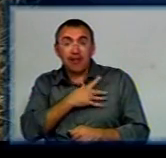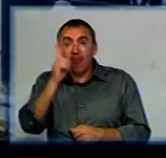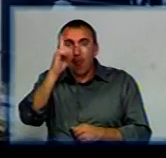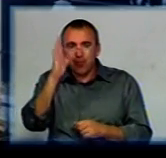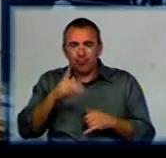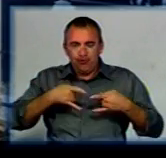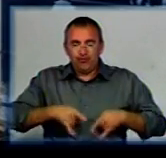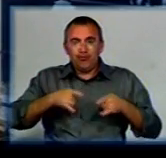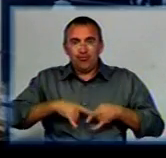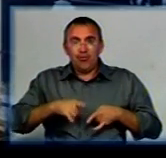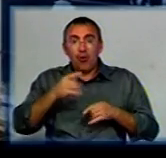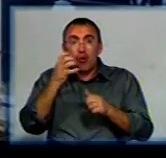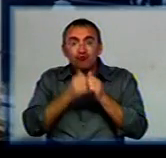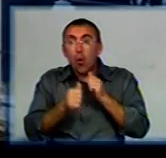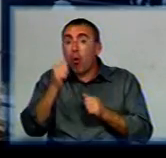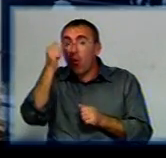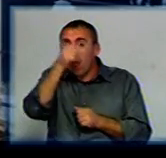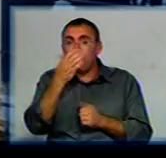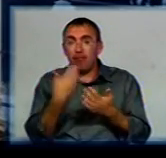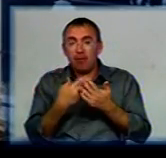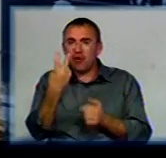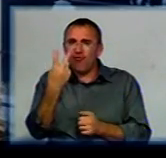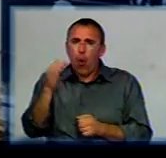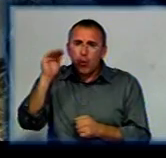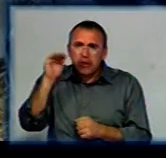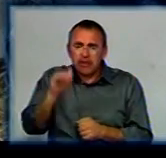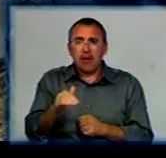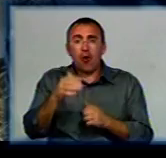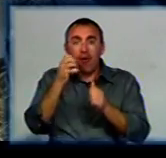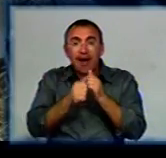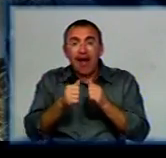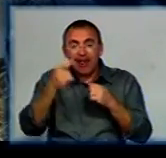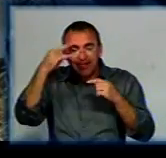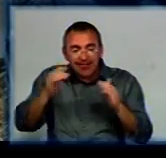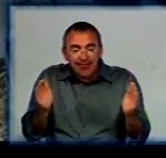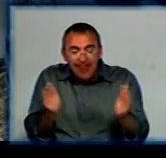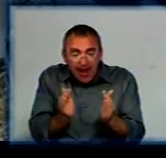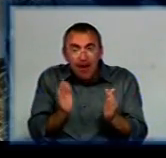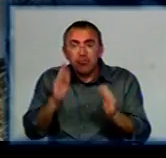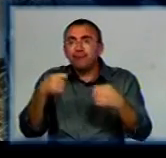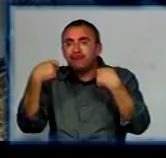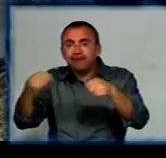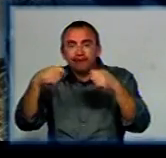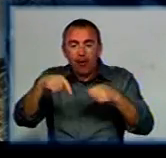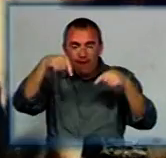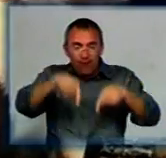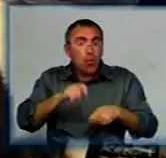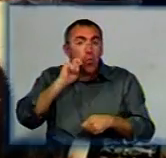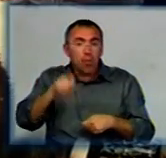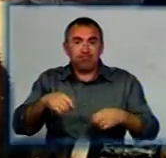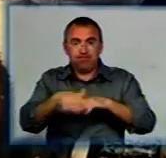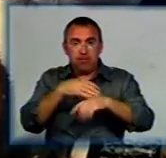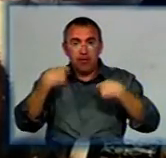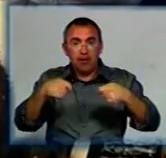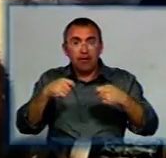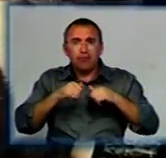поповнення. Щороку приплід молодняка складатиме більше двох тисяч. Згодом телят племіної худоби реалізовуватимуть і на внутрішньому ринку. А це кров до